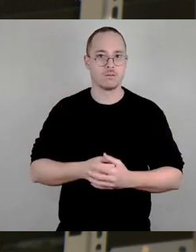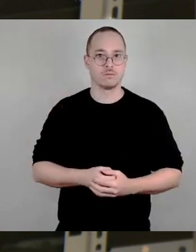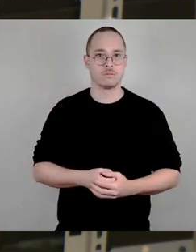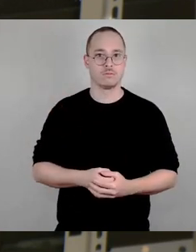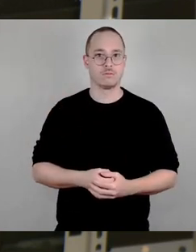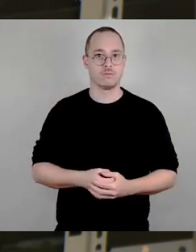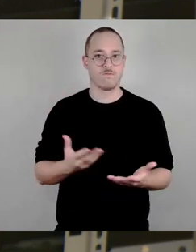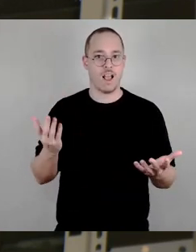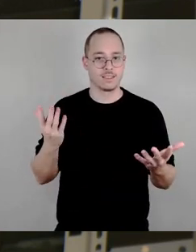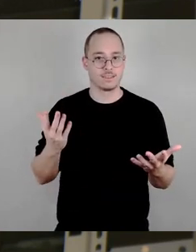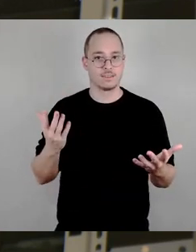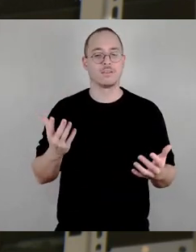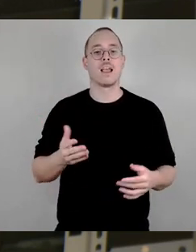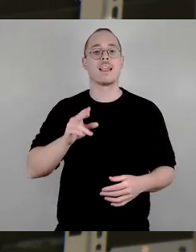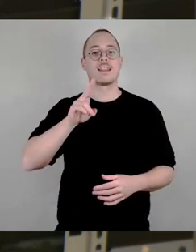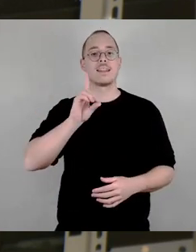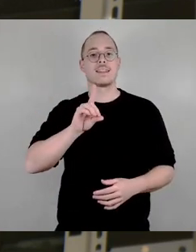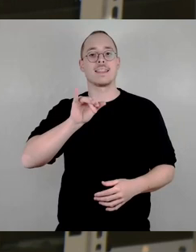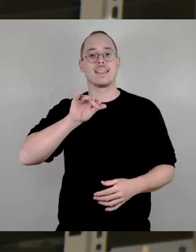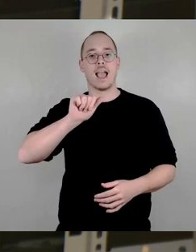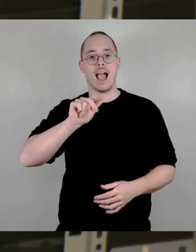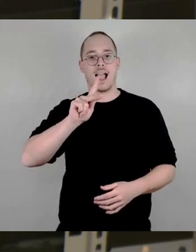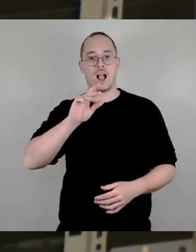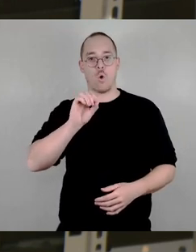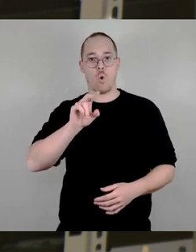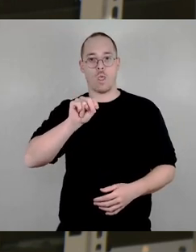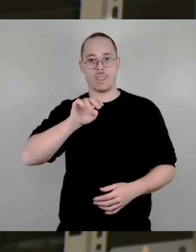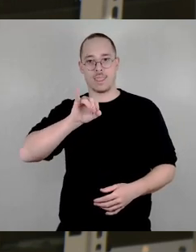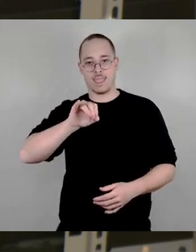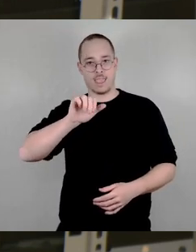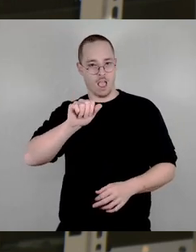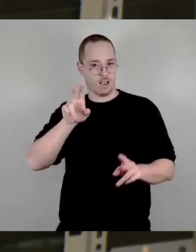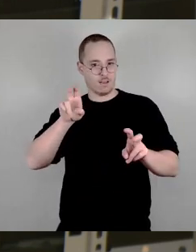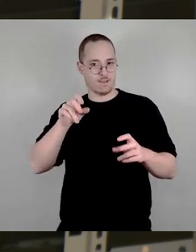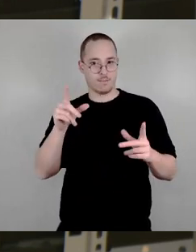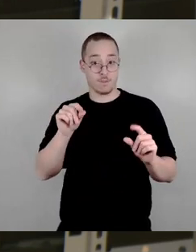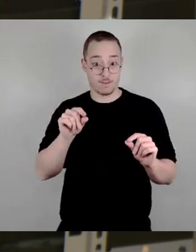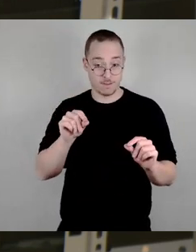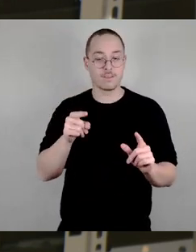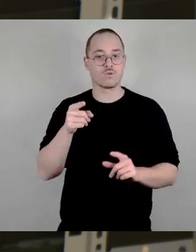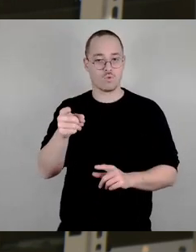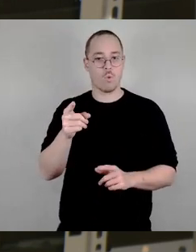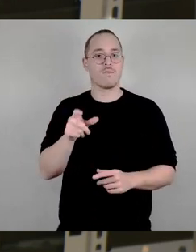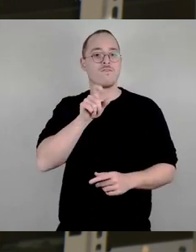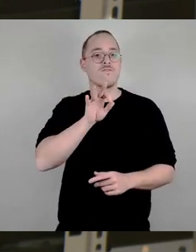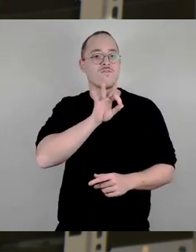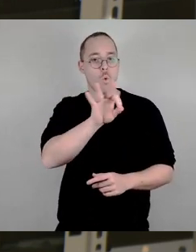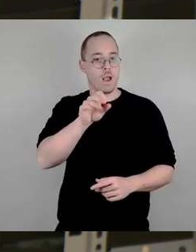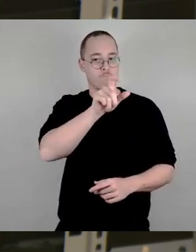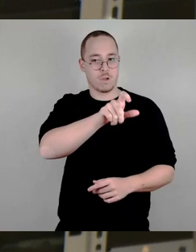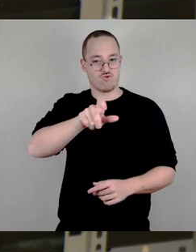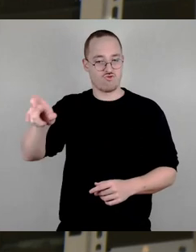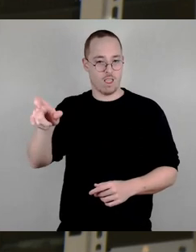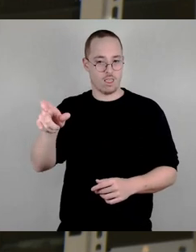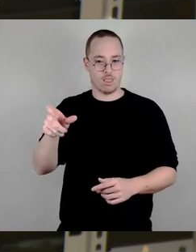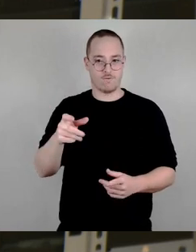der Dienst am Menschen, die Unterstützung der Bedürftigen im eigenen Land, aber auch die tätige Nächstensliebe unter